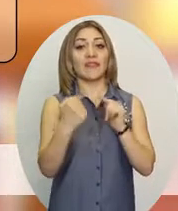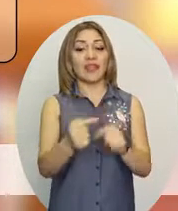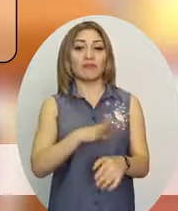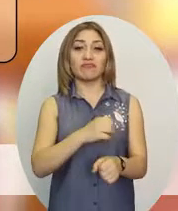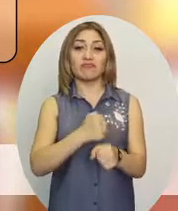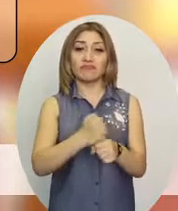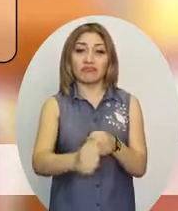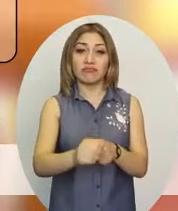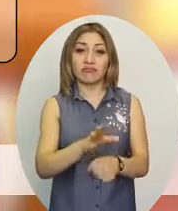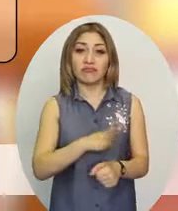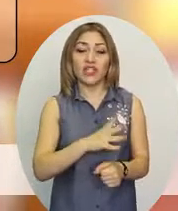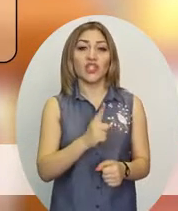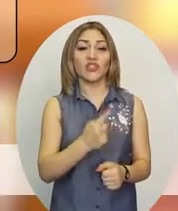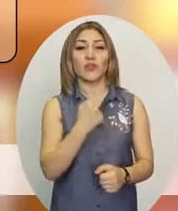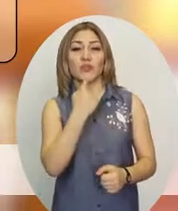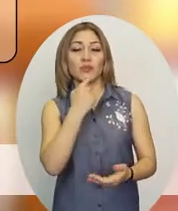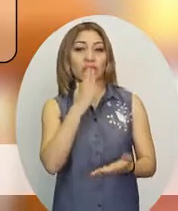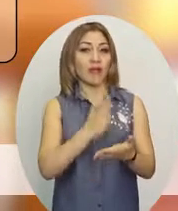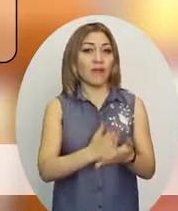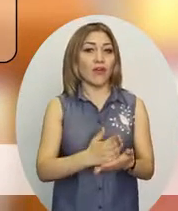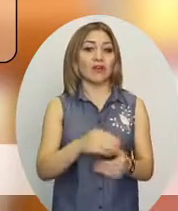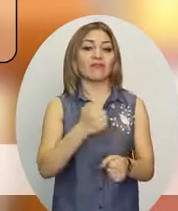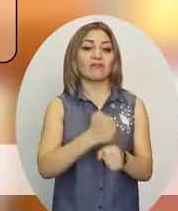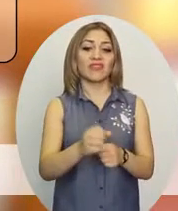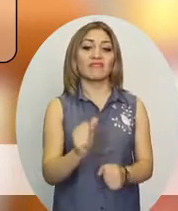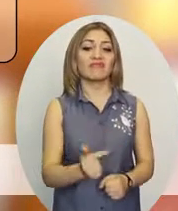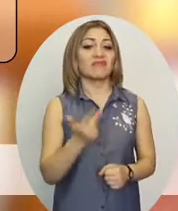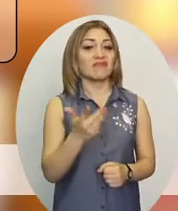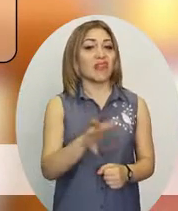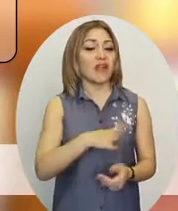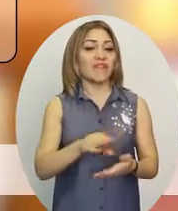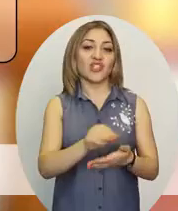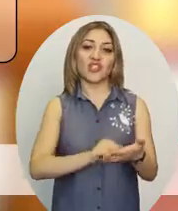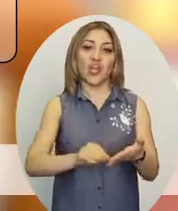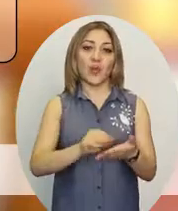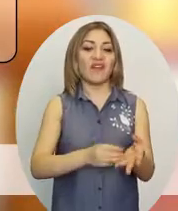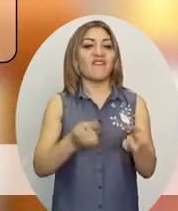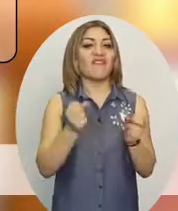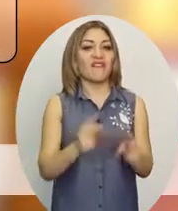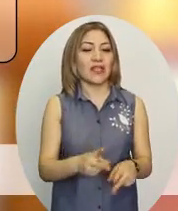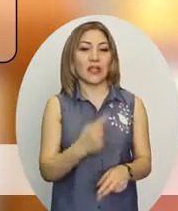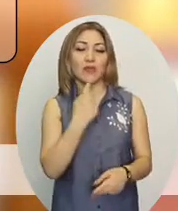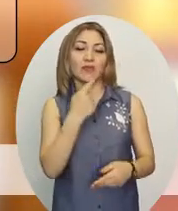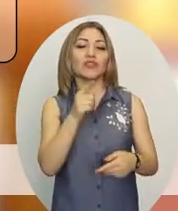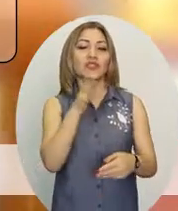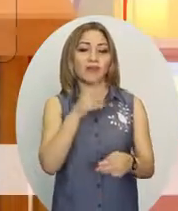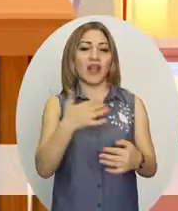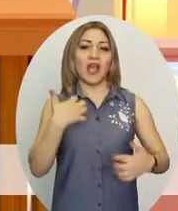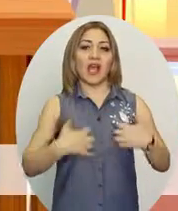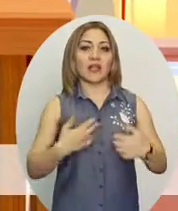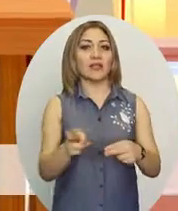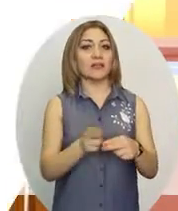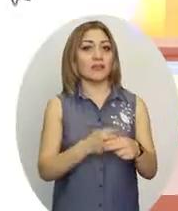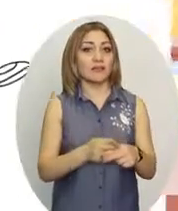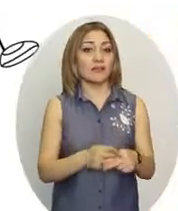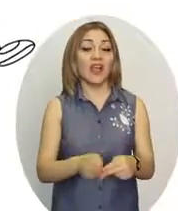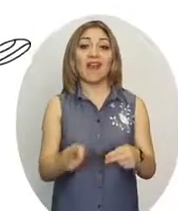Արկայ հիմնավոր ենթադրություն բրնության կրկնման կամ շարունակման անմիջական օրեն սպարնացող վտանգի մասին։